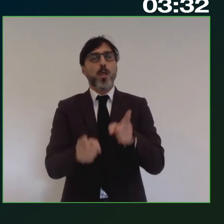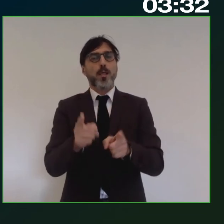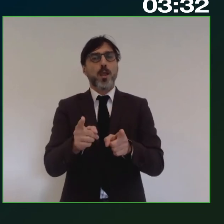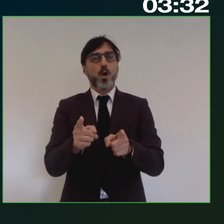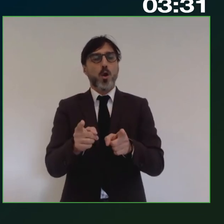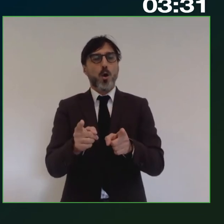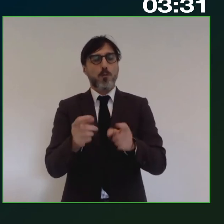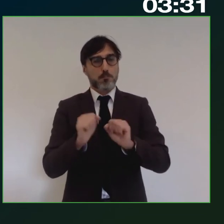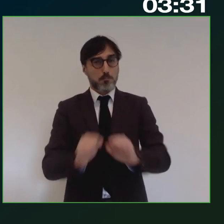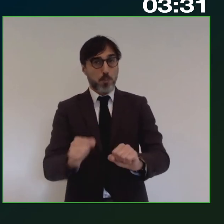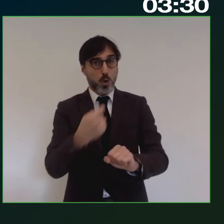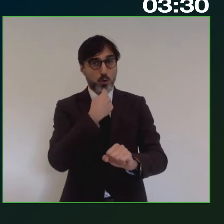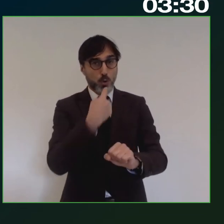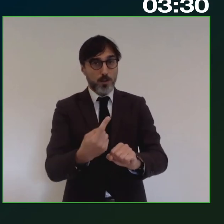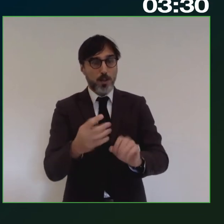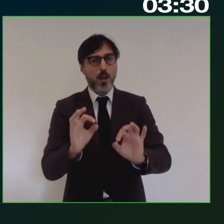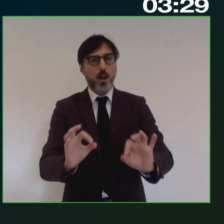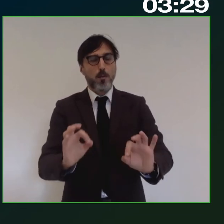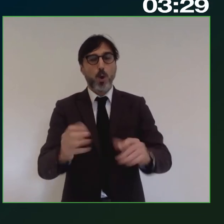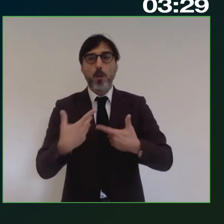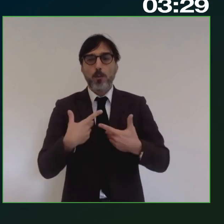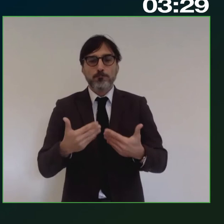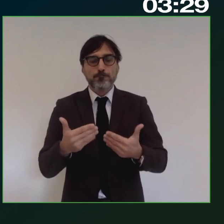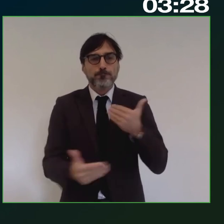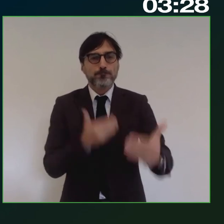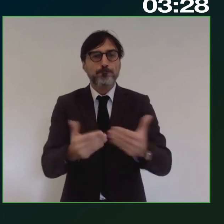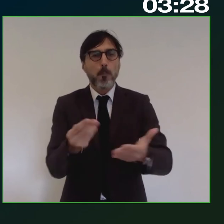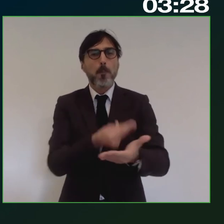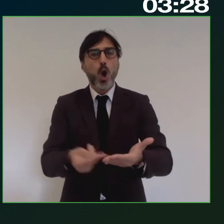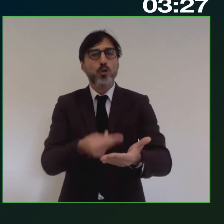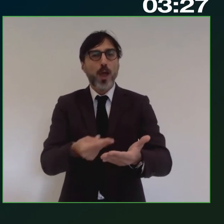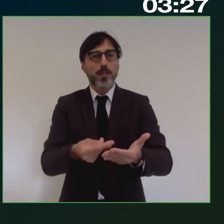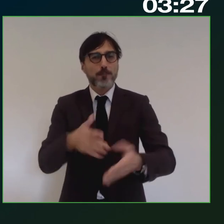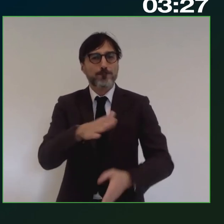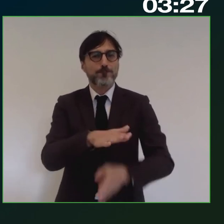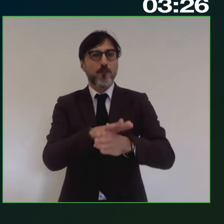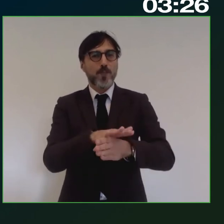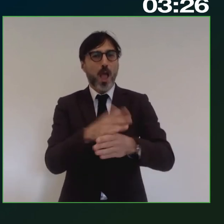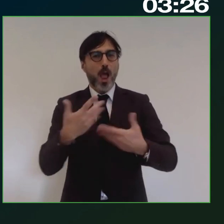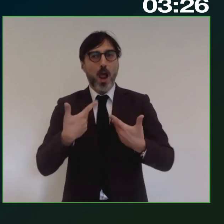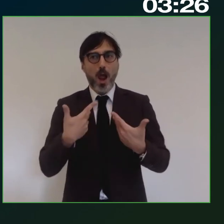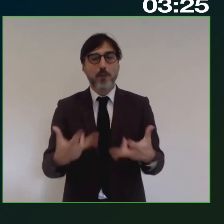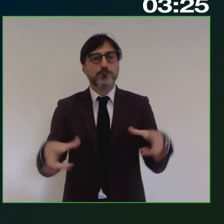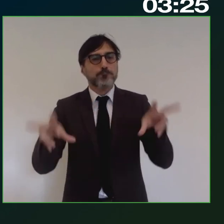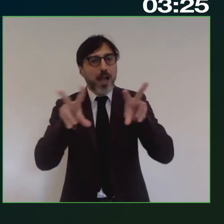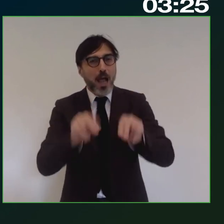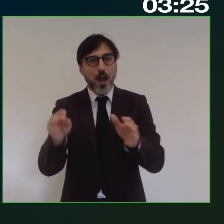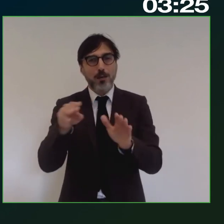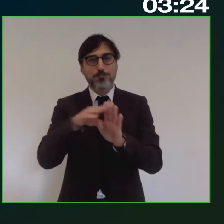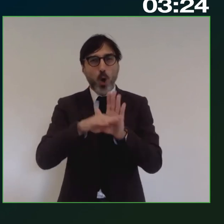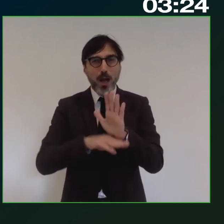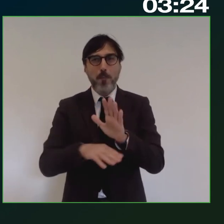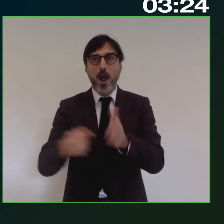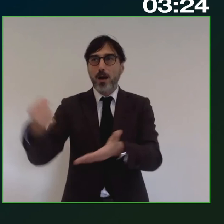poter dire oggi è la messa a terra dei progetti ora che ci troviamo a riprogrammare le risorse